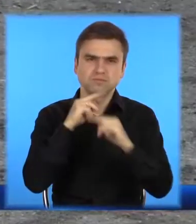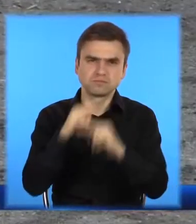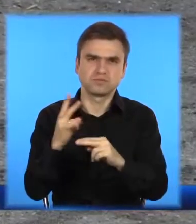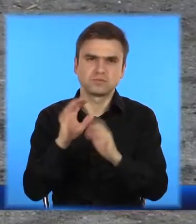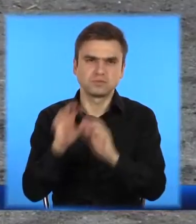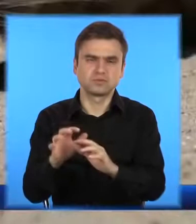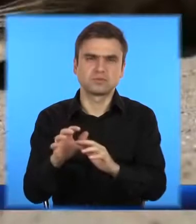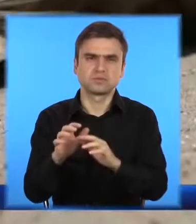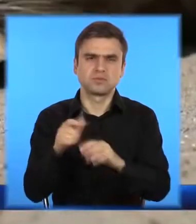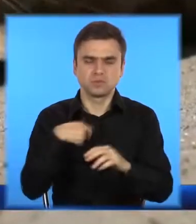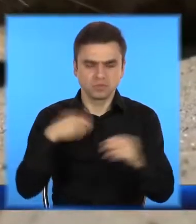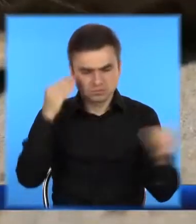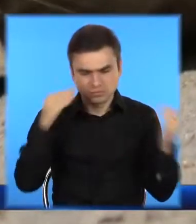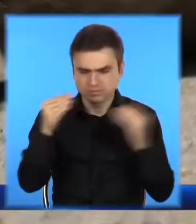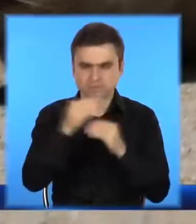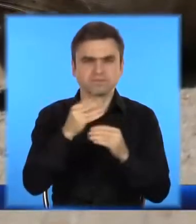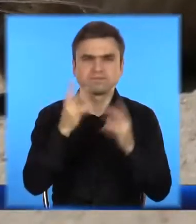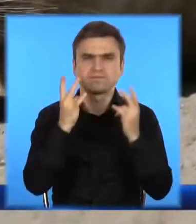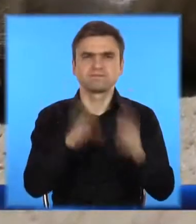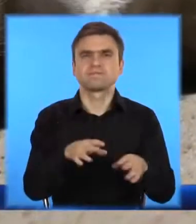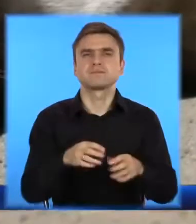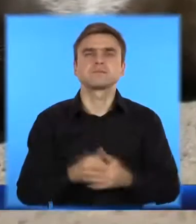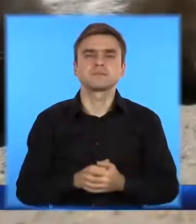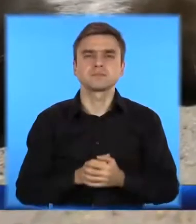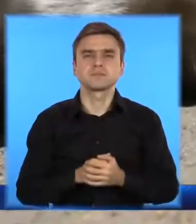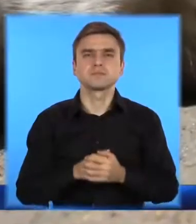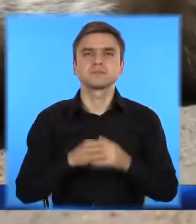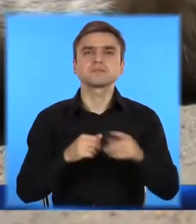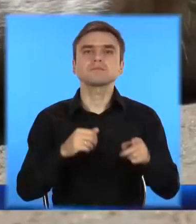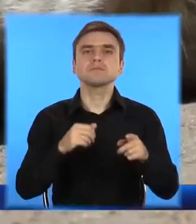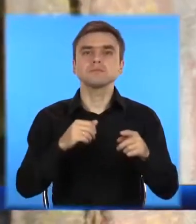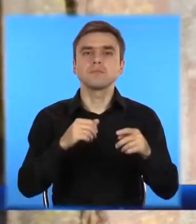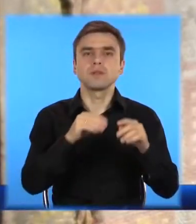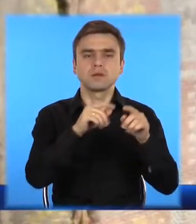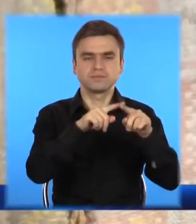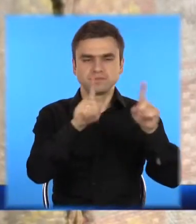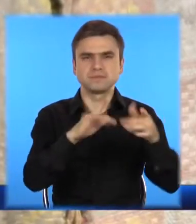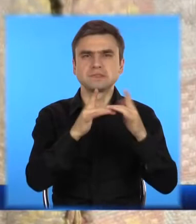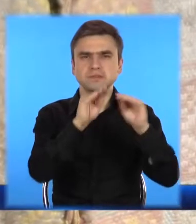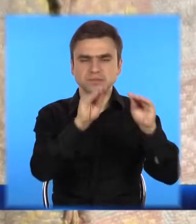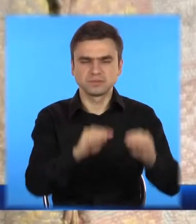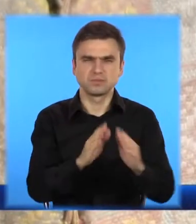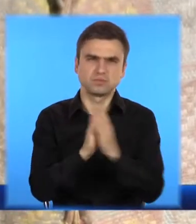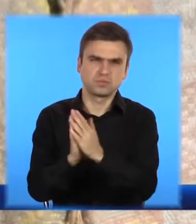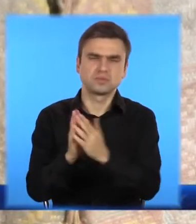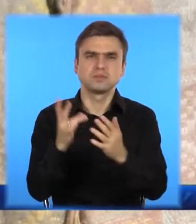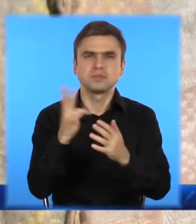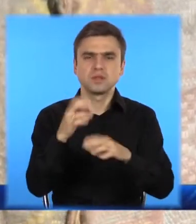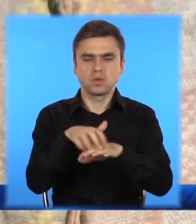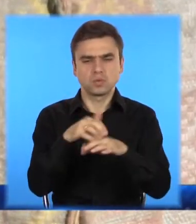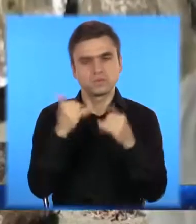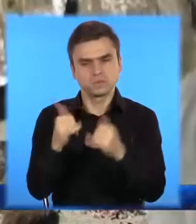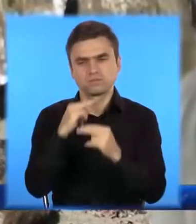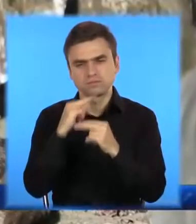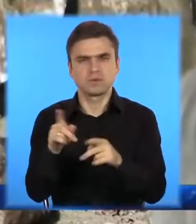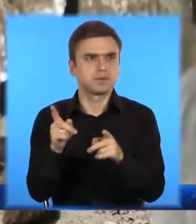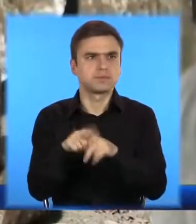Також автор наголошує на тому, що необхідно залишити відкритими для котів підвали, адже взимку їм ніде сховатися і